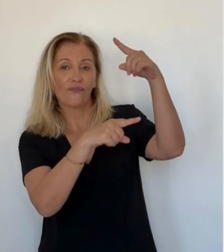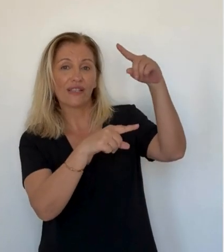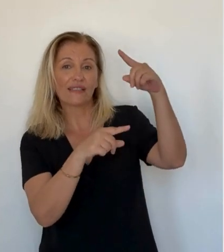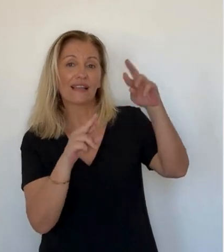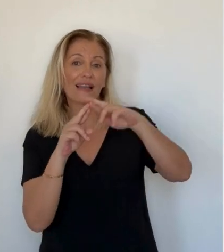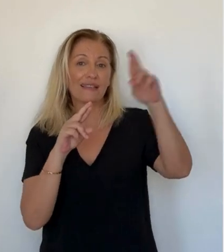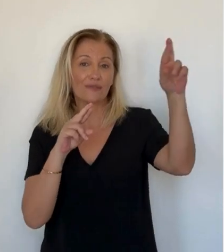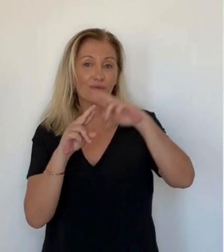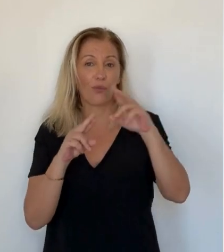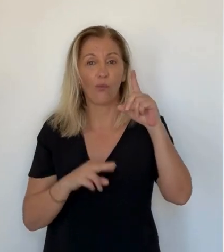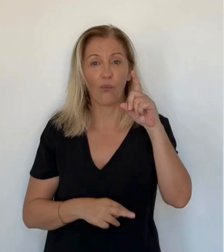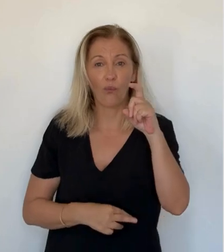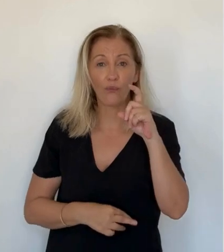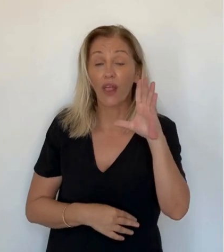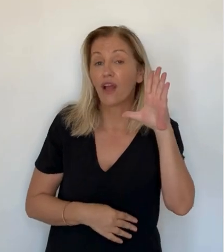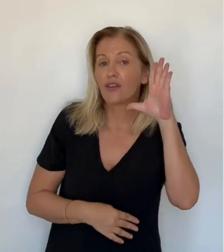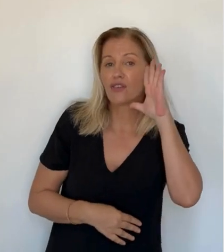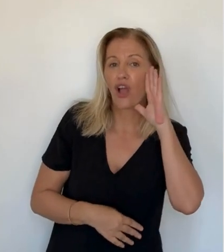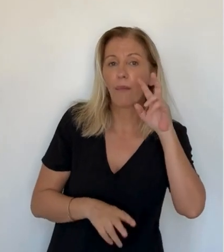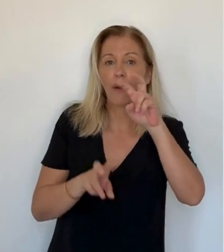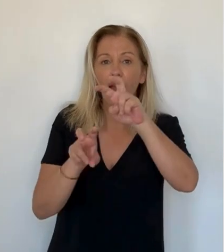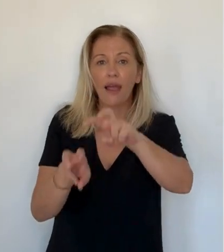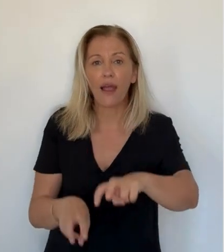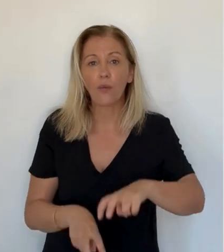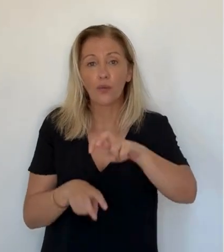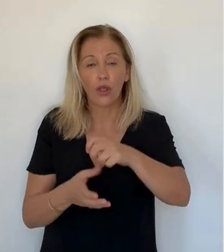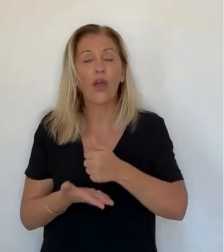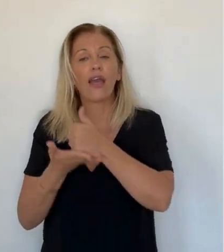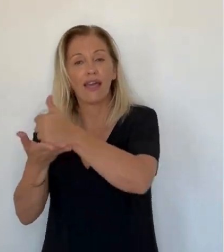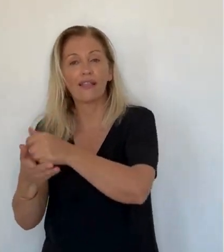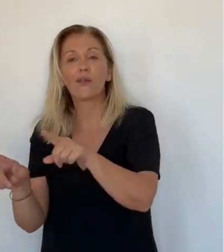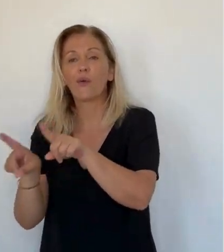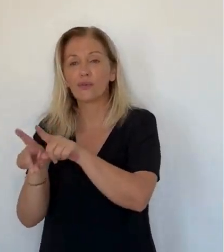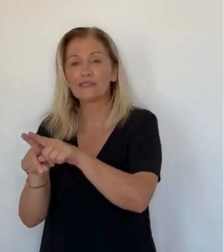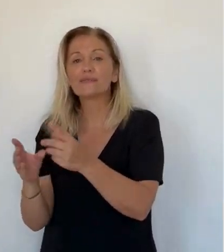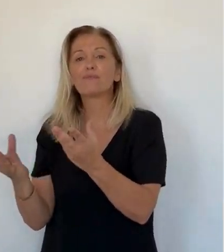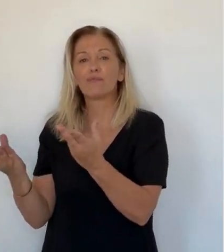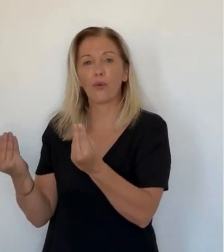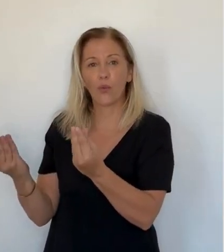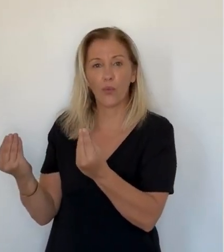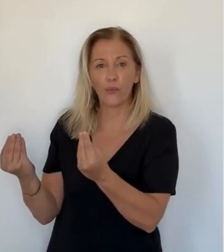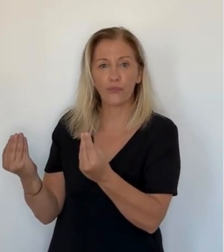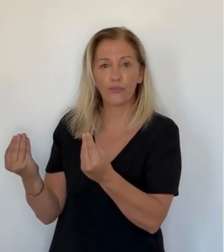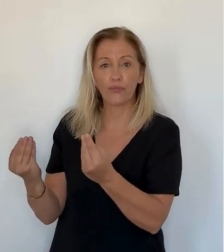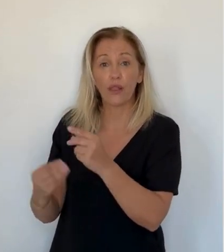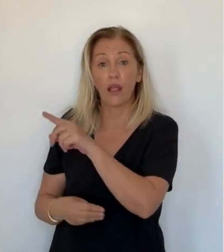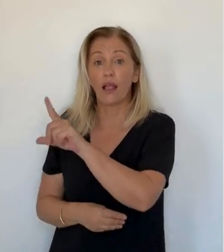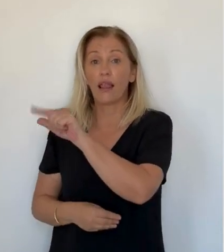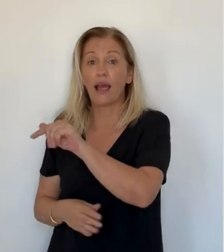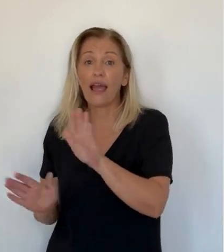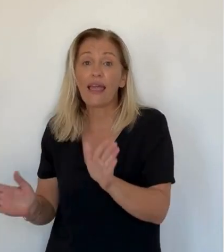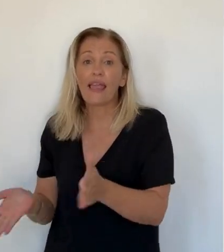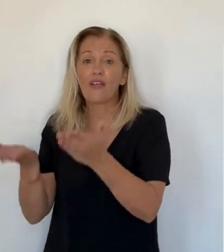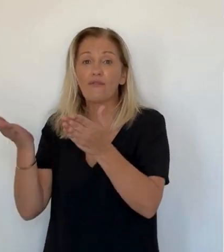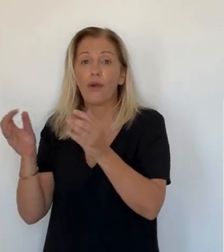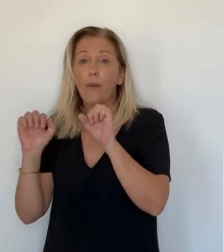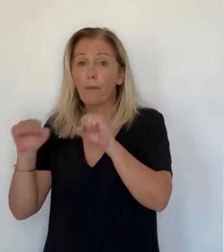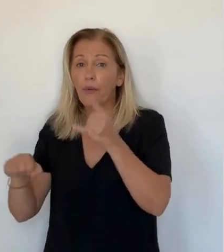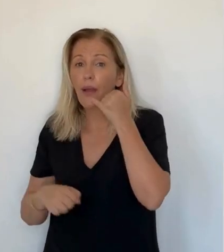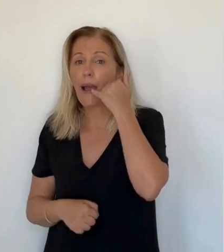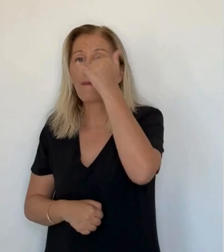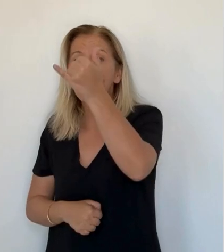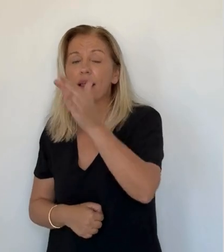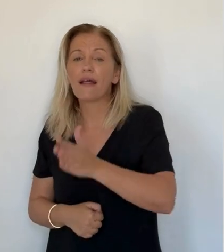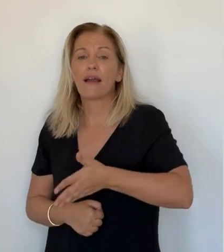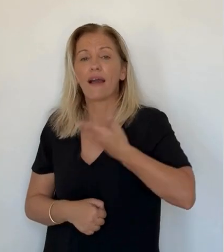se ravitailler ici, à la station de pompage de Casamots. Une eau fournie gratuitement par l'office hydraulique. Autre acteur impliqué